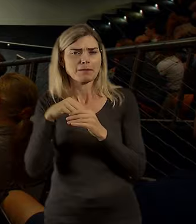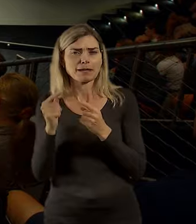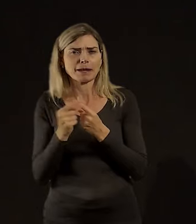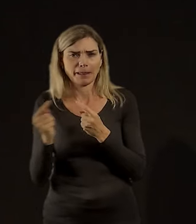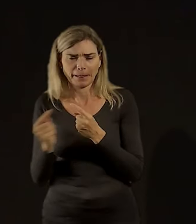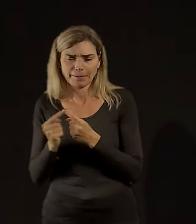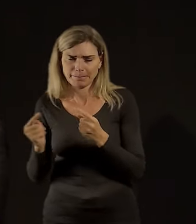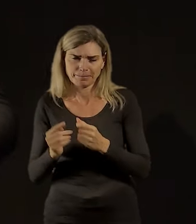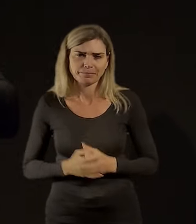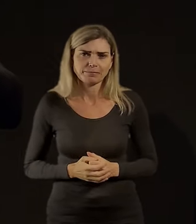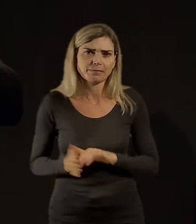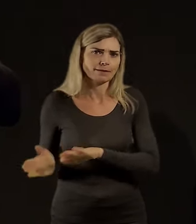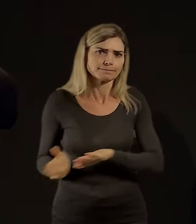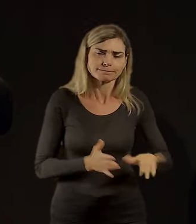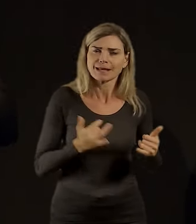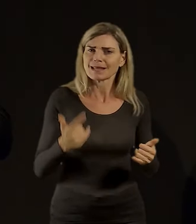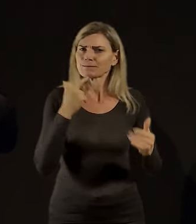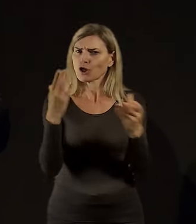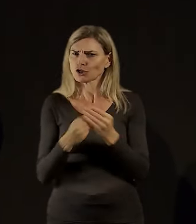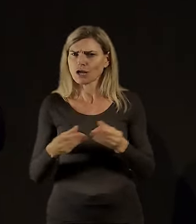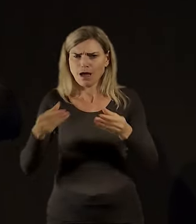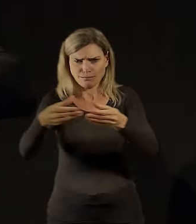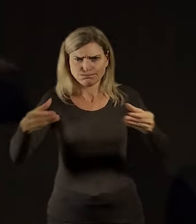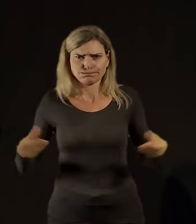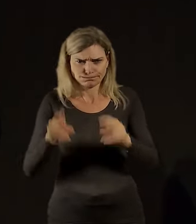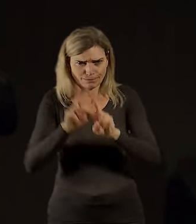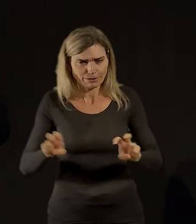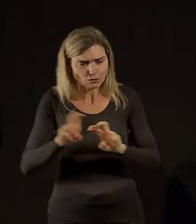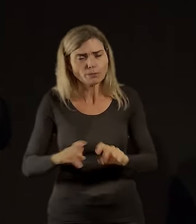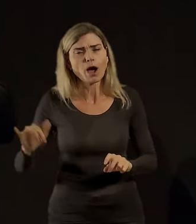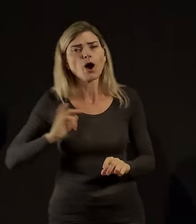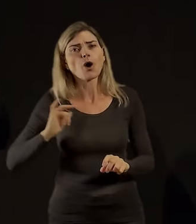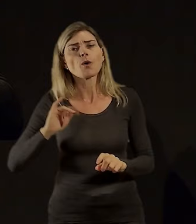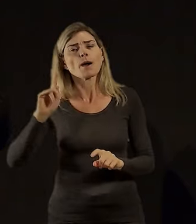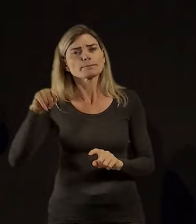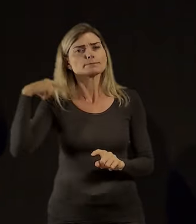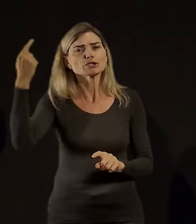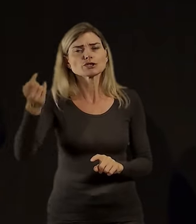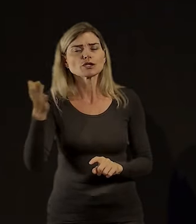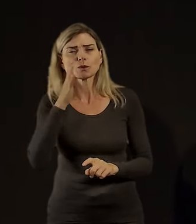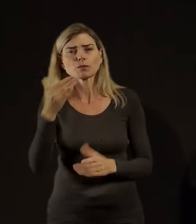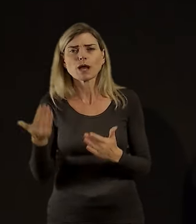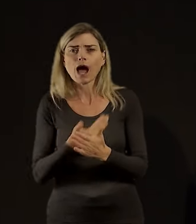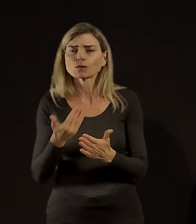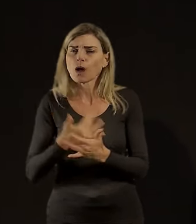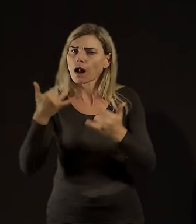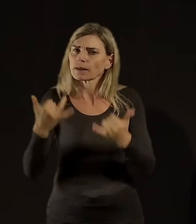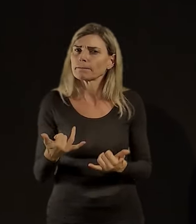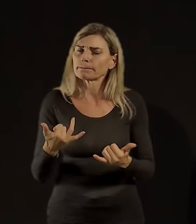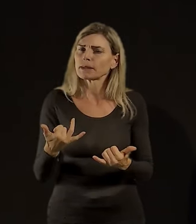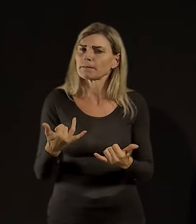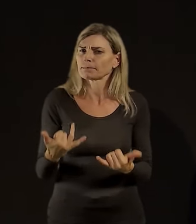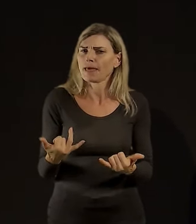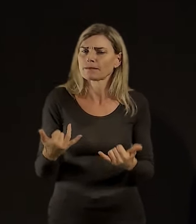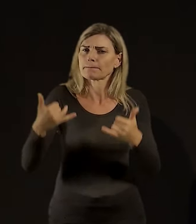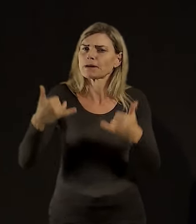změny Prahy, to je ta velká kniha. Ale co nás třeba čeká příště? Co se děje v rámci Prahy teď? Jaká aktuální témata jsou pro vás ta živá,